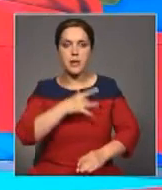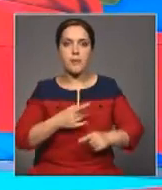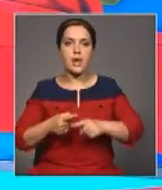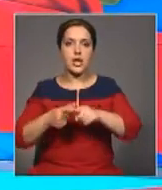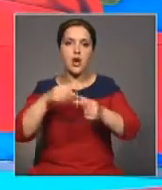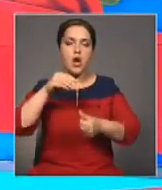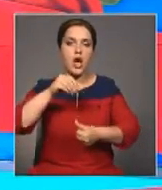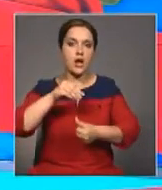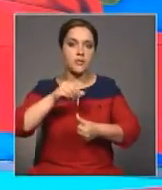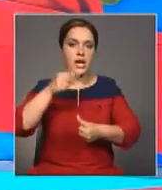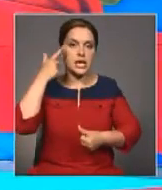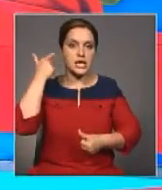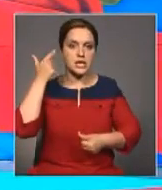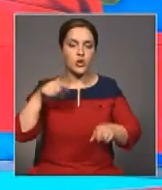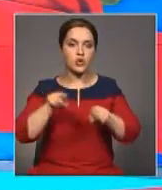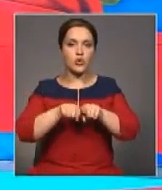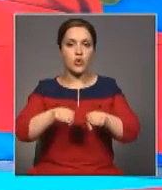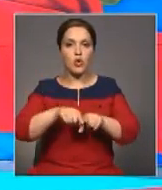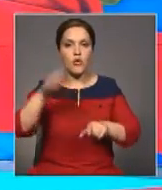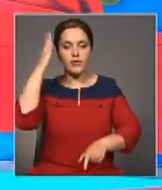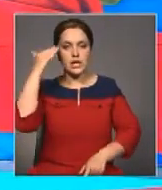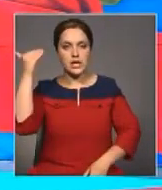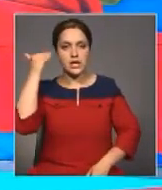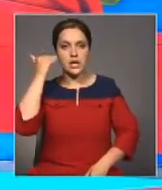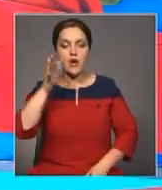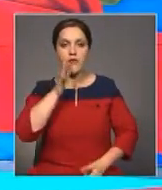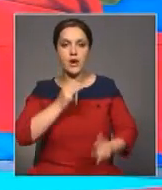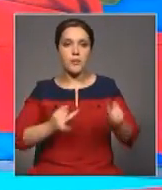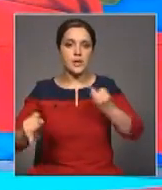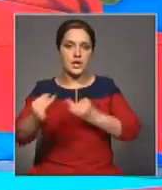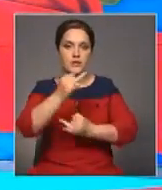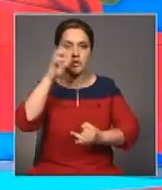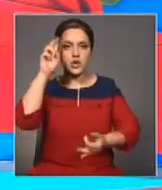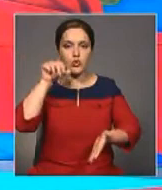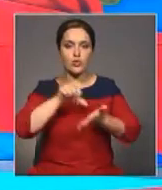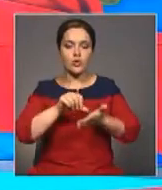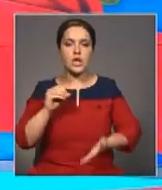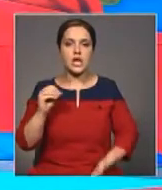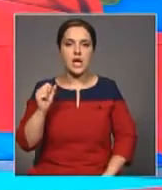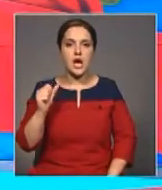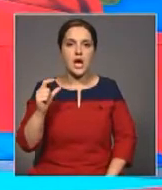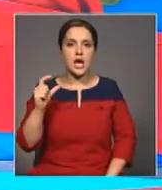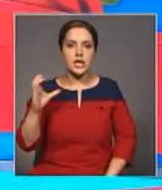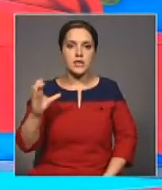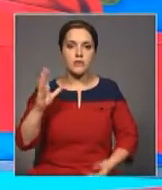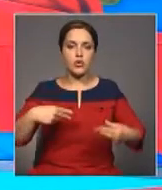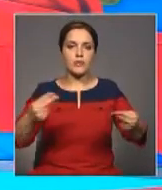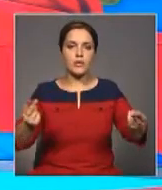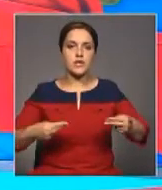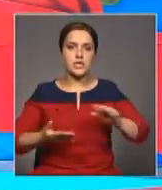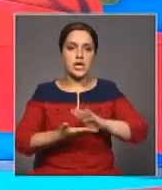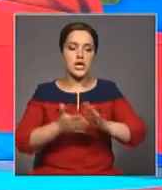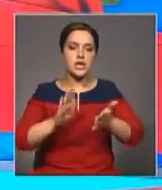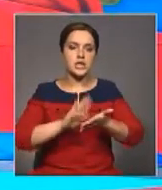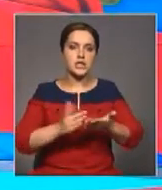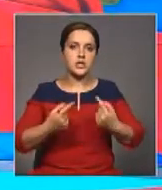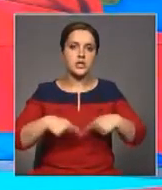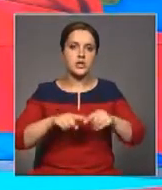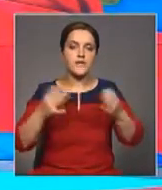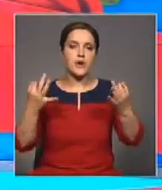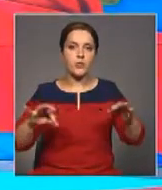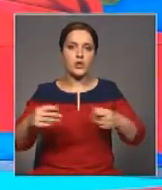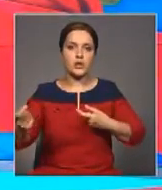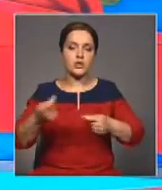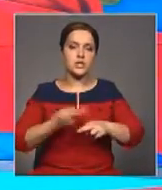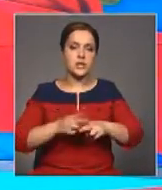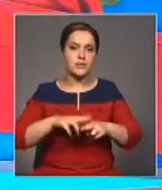Армении, Кыргызстана, а также Вьетнама. Ожидается, что во время переговоров страны-участницы ЕАЭС подпишут соглашение о зоне свободной торговли